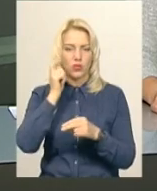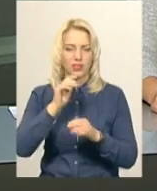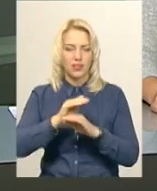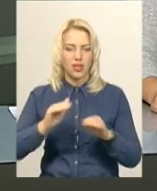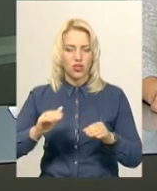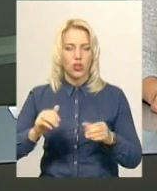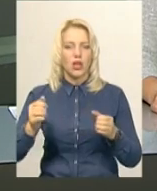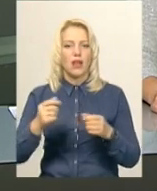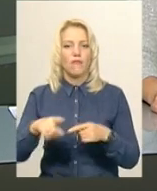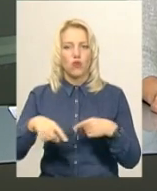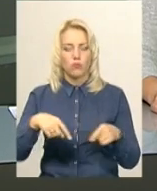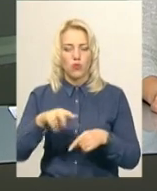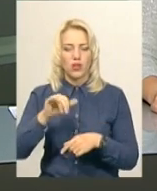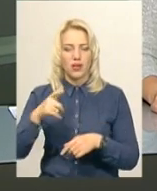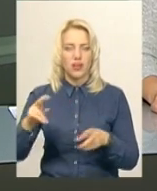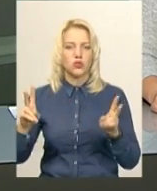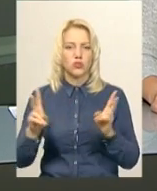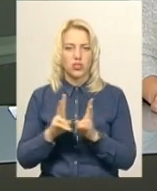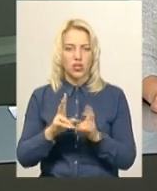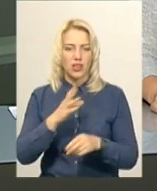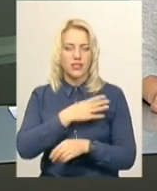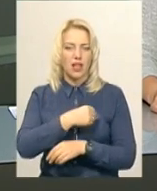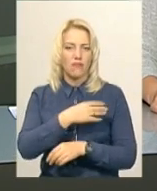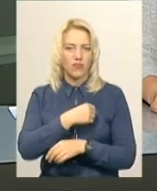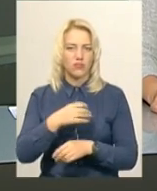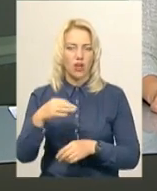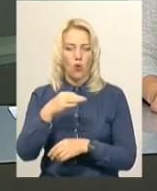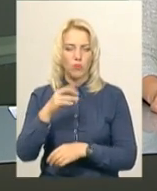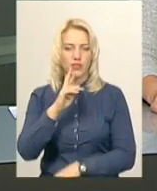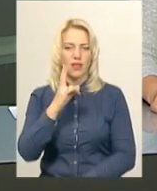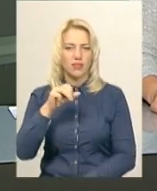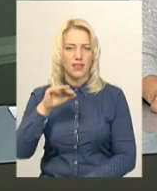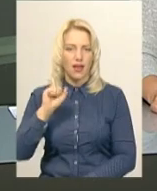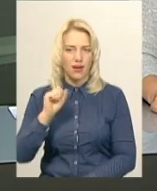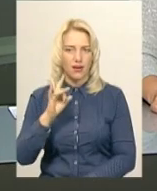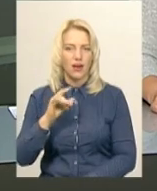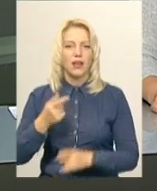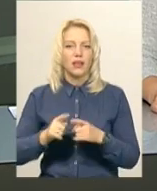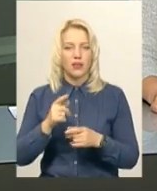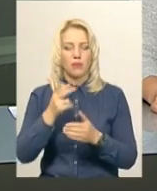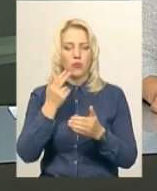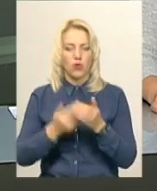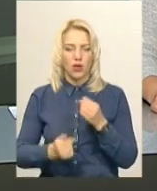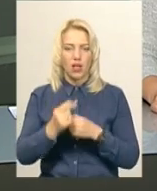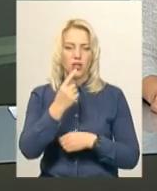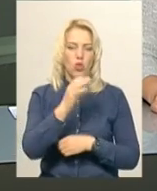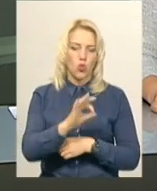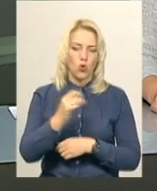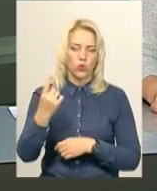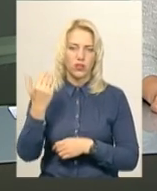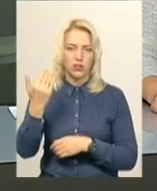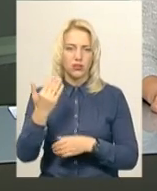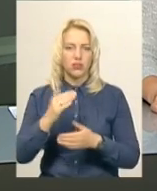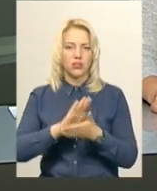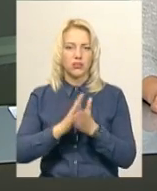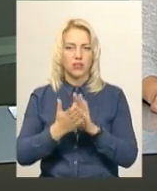Зустрічалися з Новоявірівською командою Львівської області «Янтар». 17-річні юнаки програли 0-1 і тепер їхнє турнірне